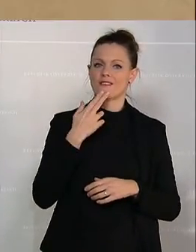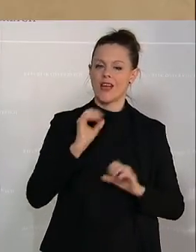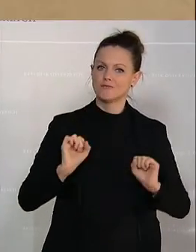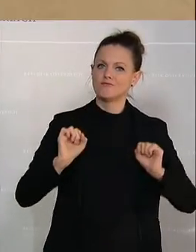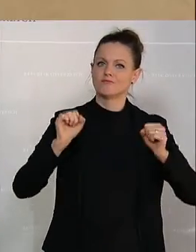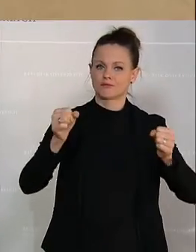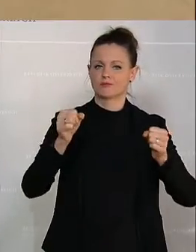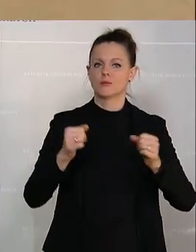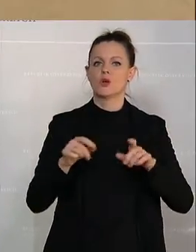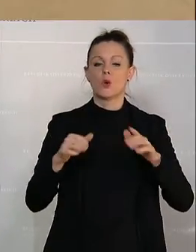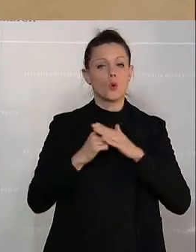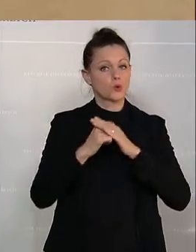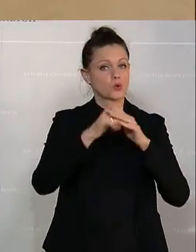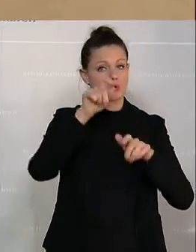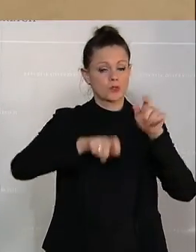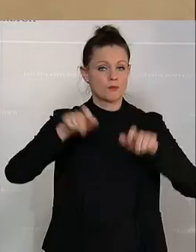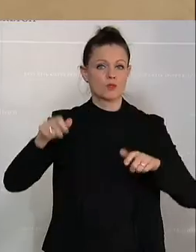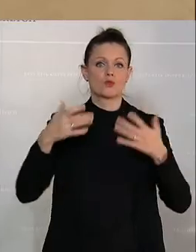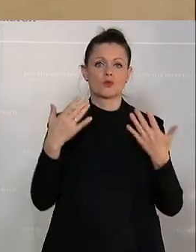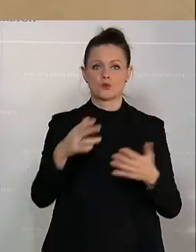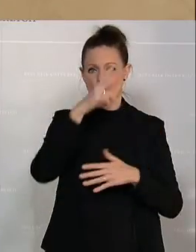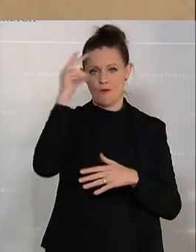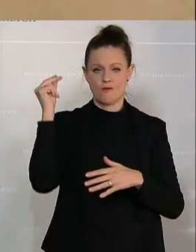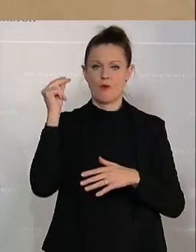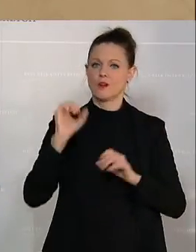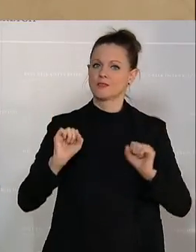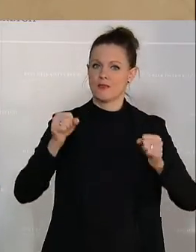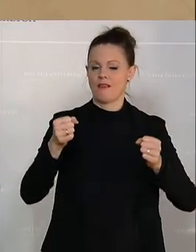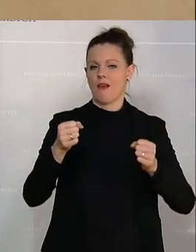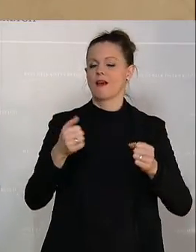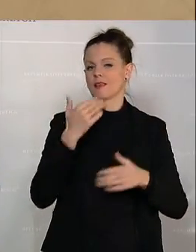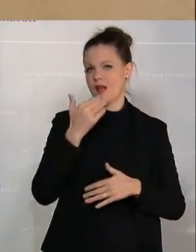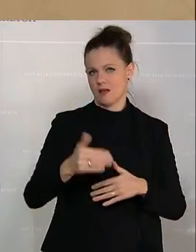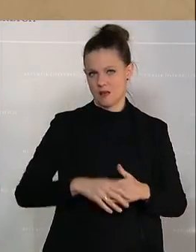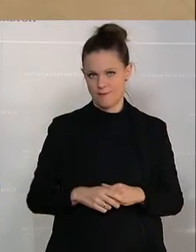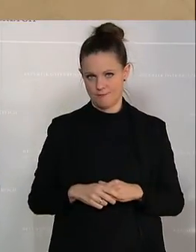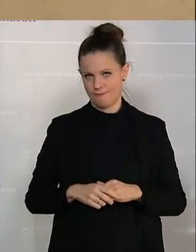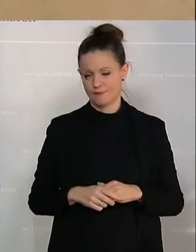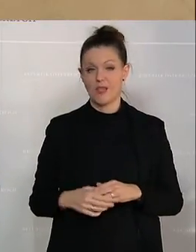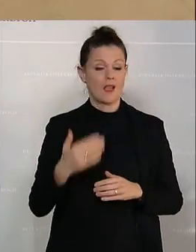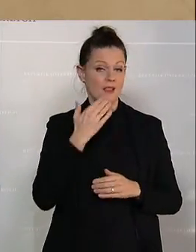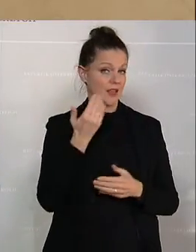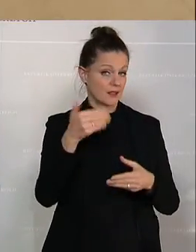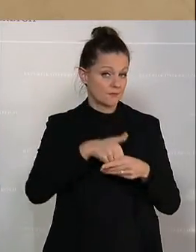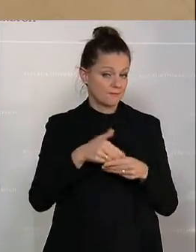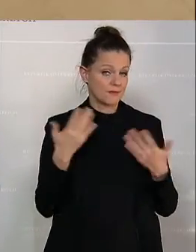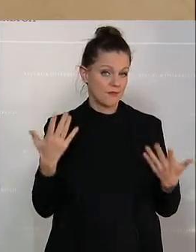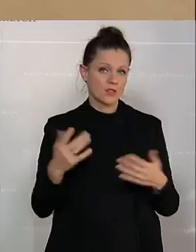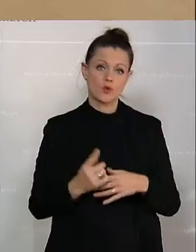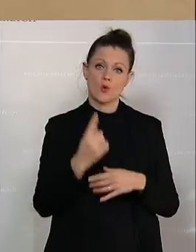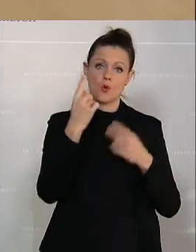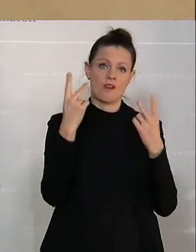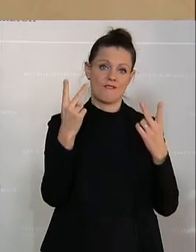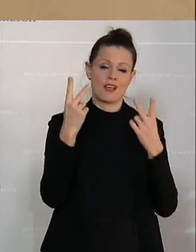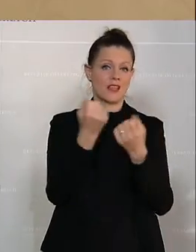den Unterstützerinnen und Unterstützern dieses Volksbegehrens danken. Danken dafür, dass sie dieses hochwertige